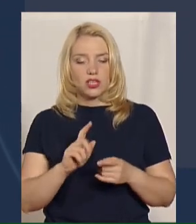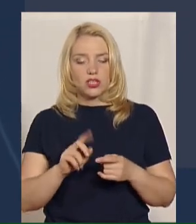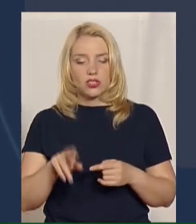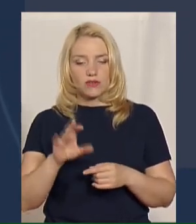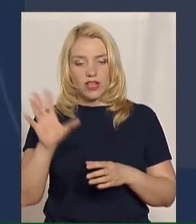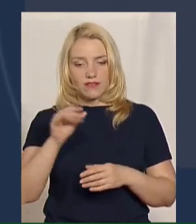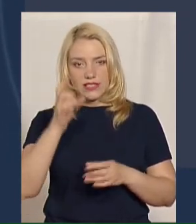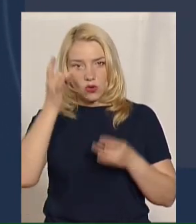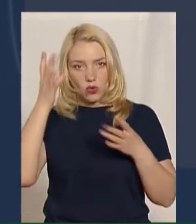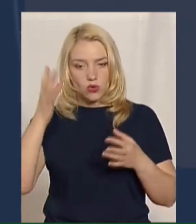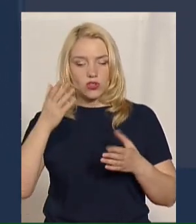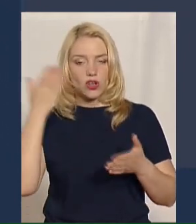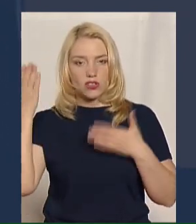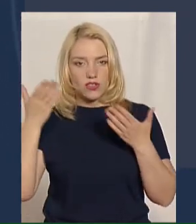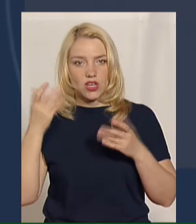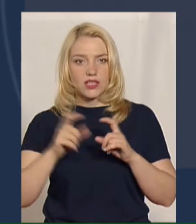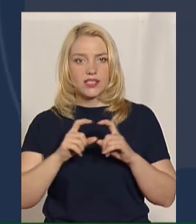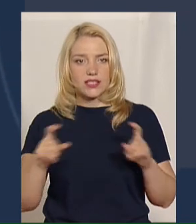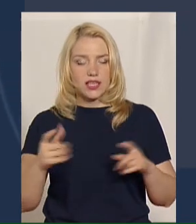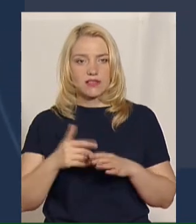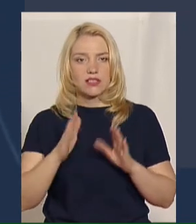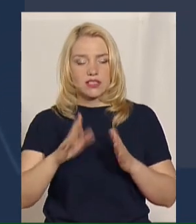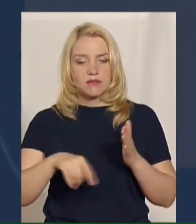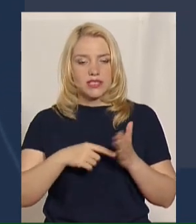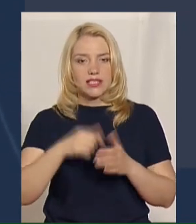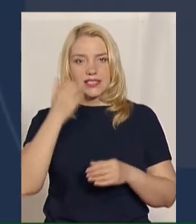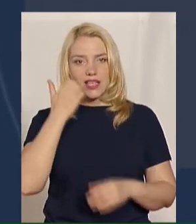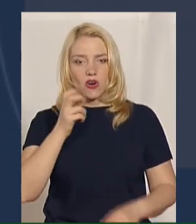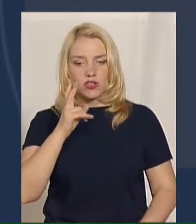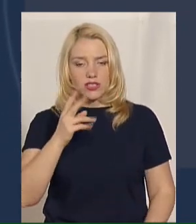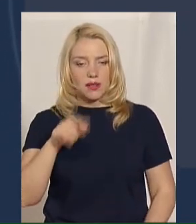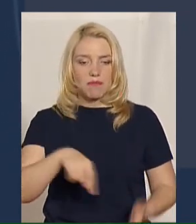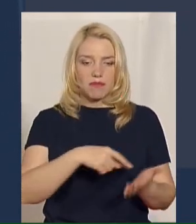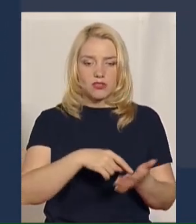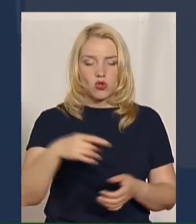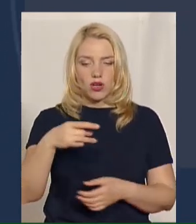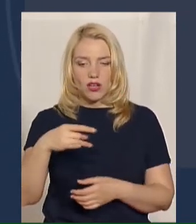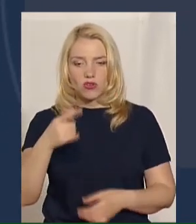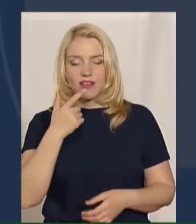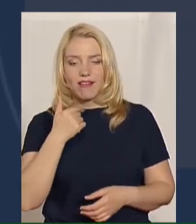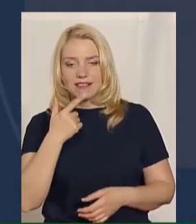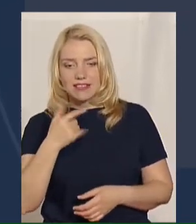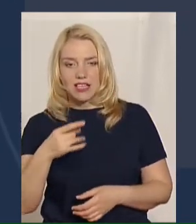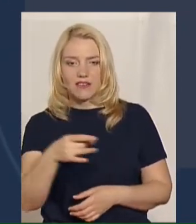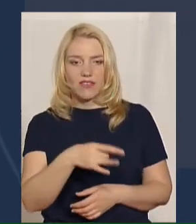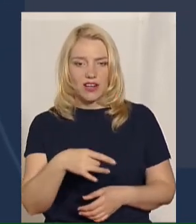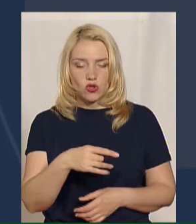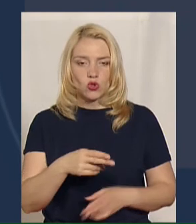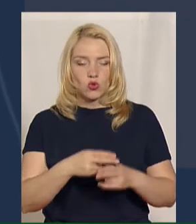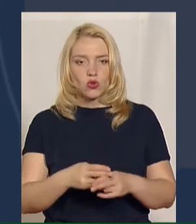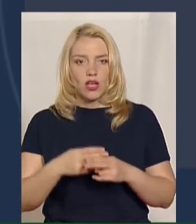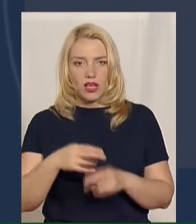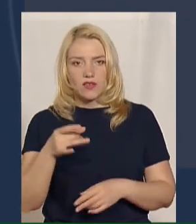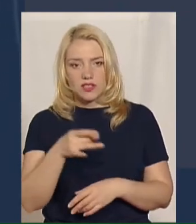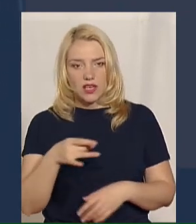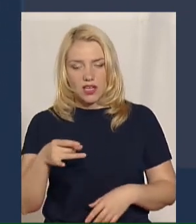культурних і розважальних закладів, лише Старокостянтинів місто район, Красилів район, Дунаївці район і Білогір'я